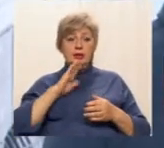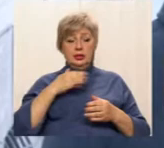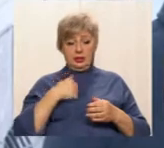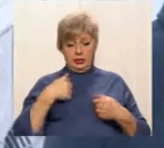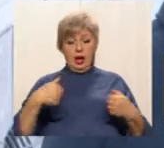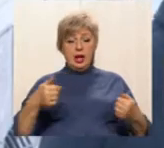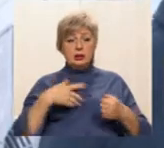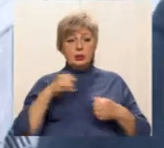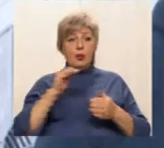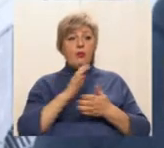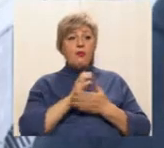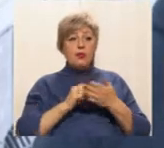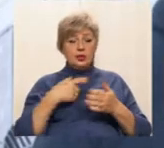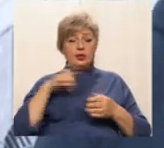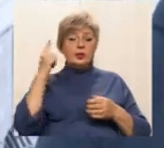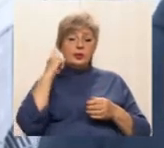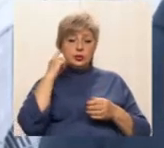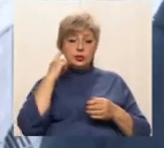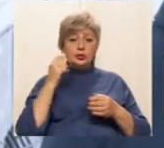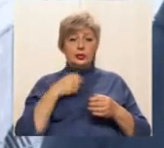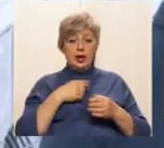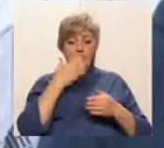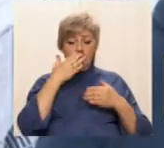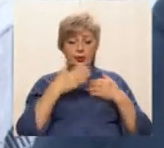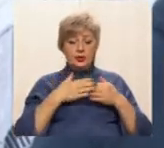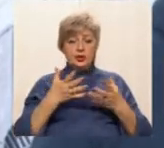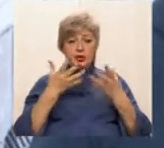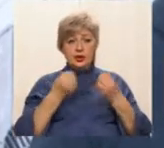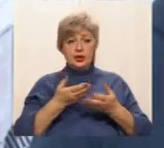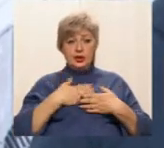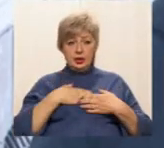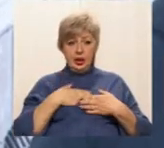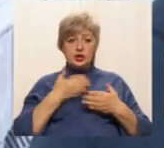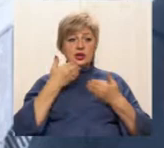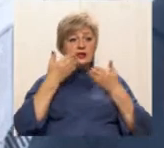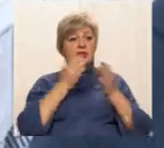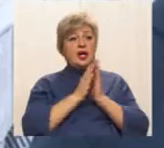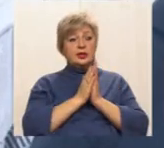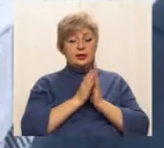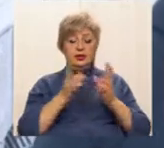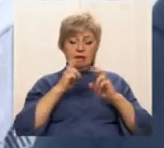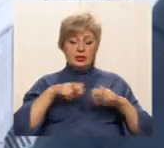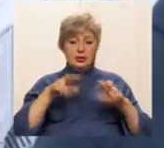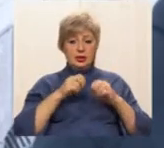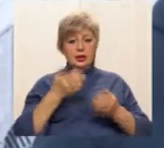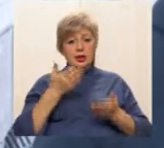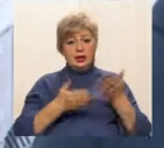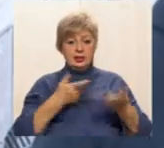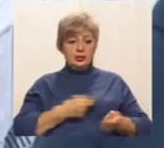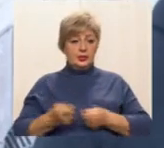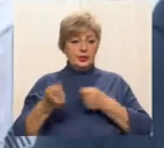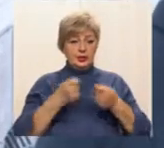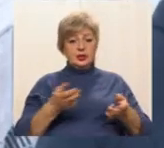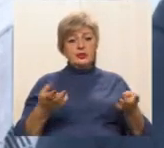Сказали, що в найближчі дні наше колективне звернення розглянуть. Якщо ми підготуємо необхідну технічну документацію, то,